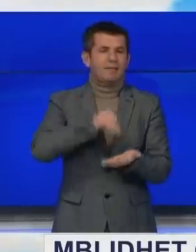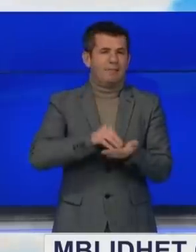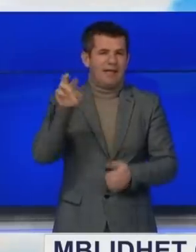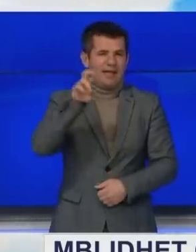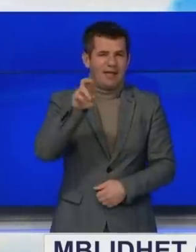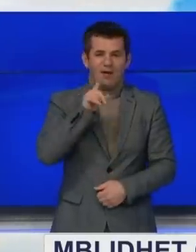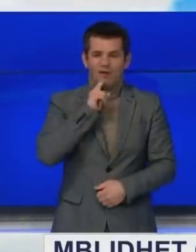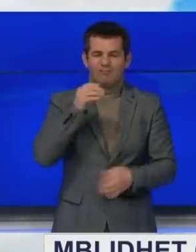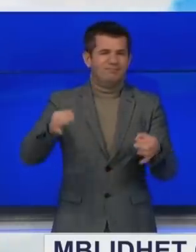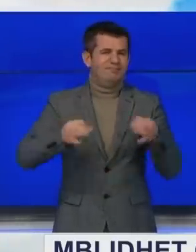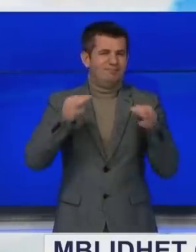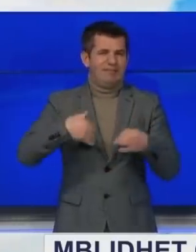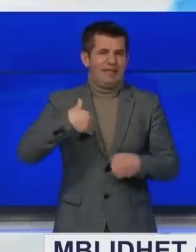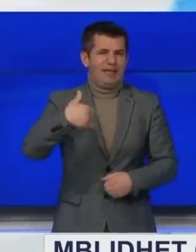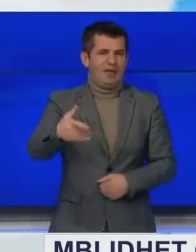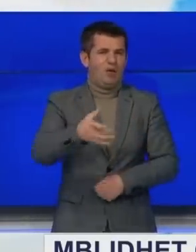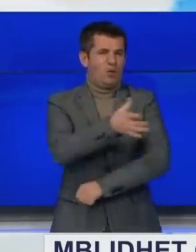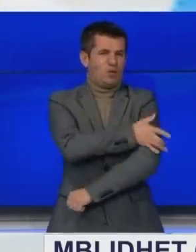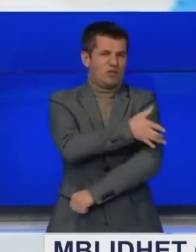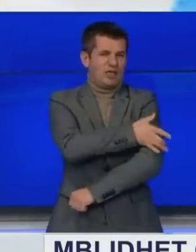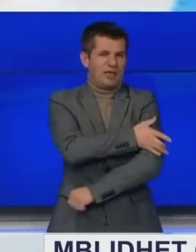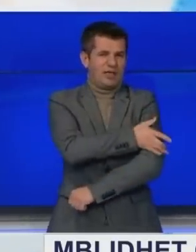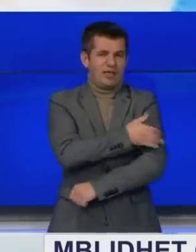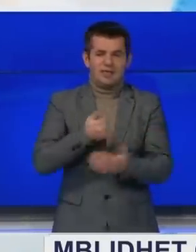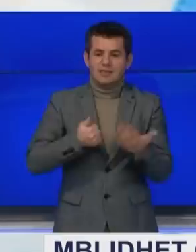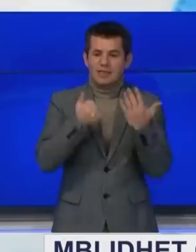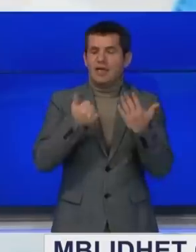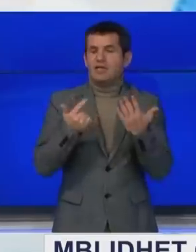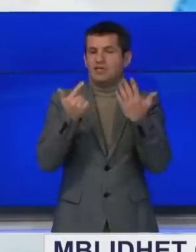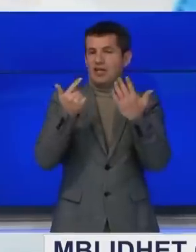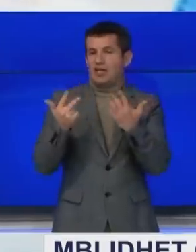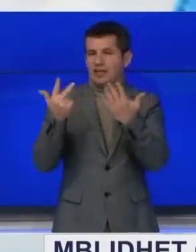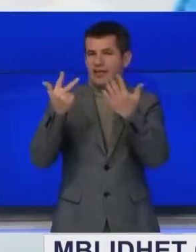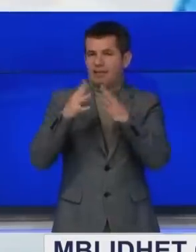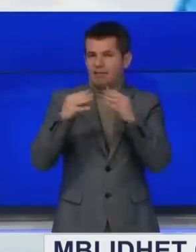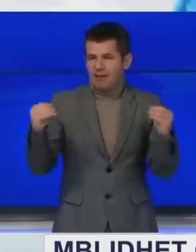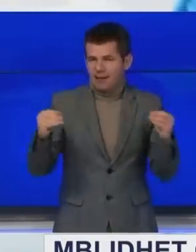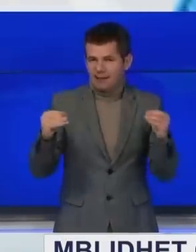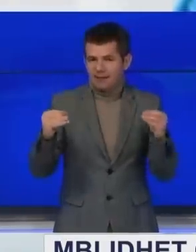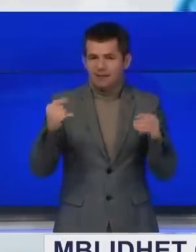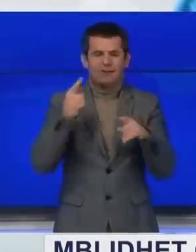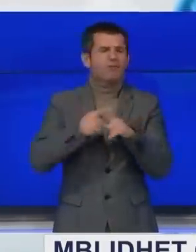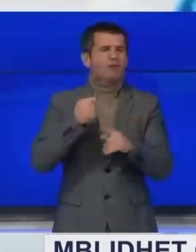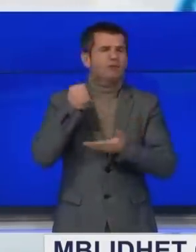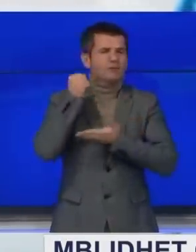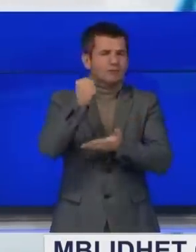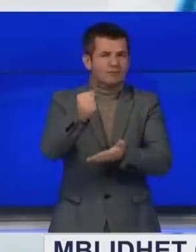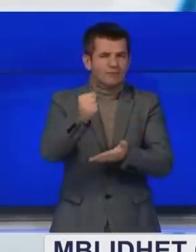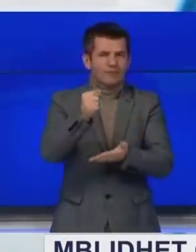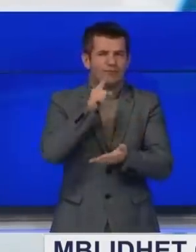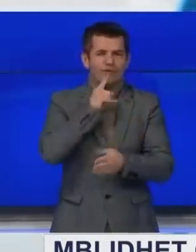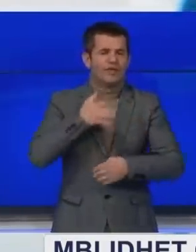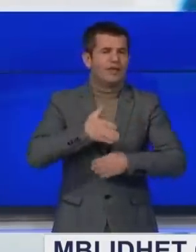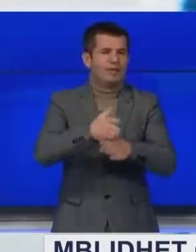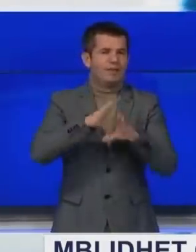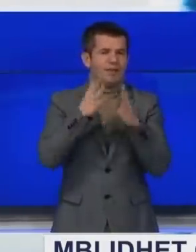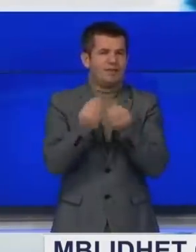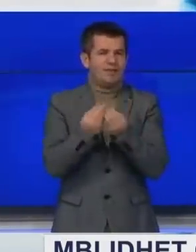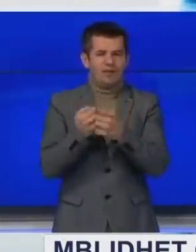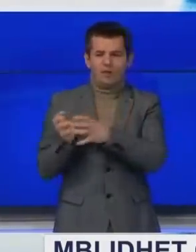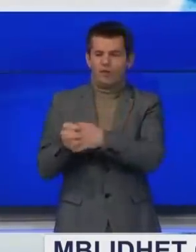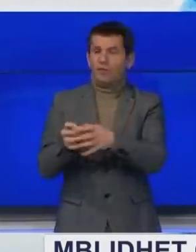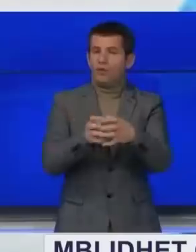për organizimin e popes e uqëkës për 6, 7 dhe 8 mars, derisa ka ndarë mjetët për subvencionimin e disa